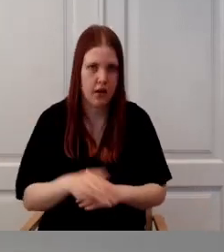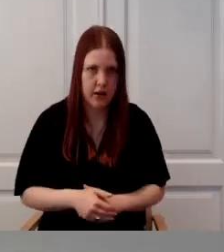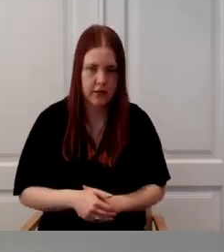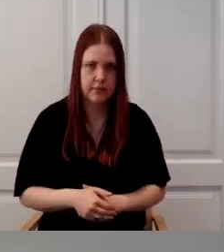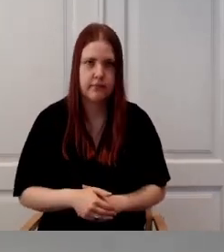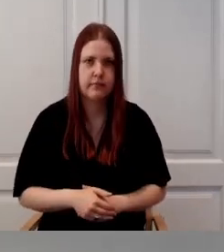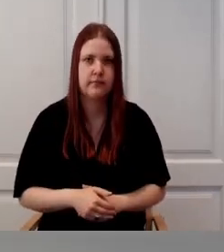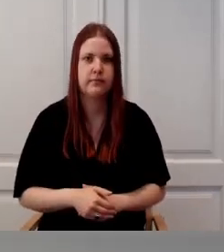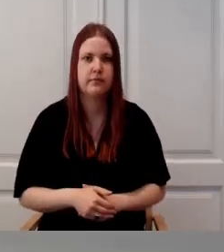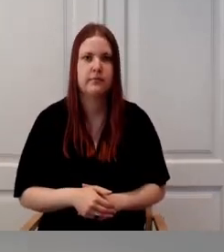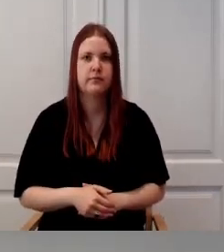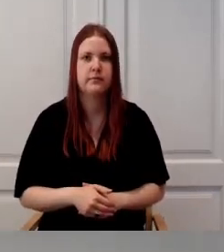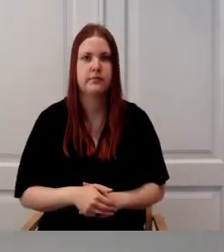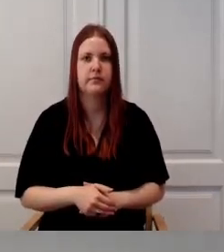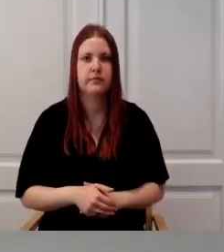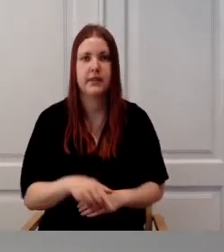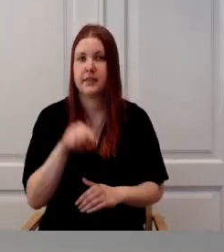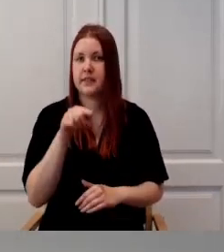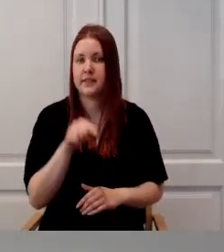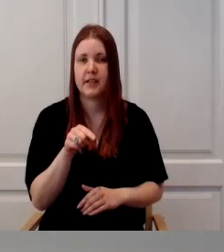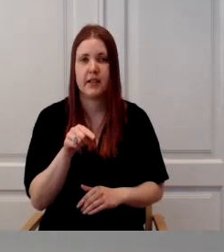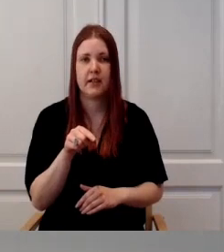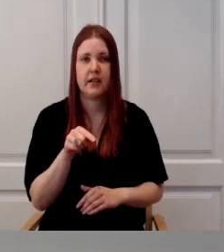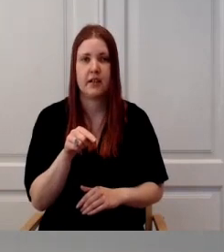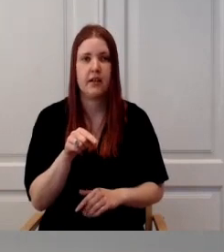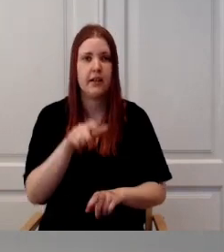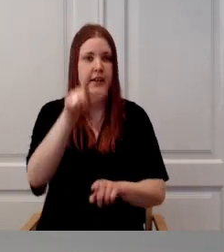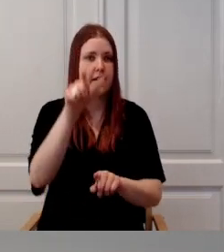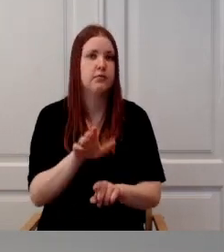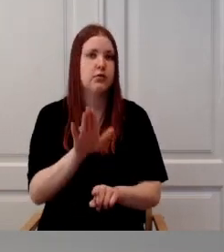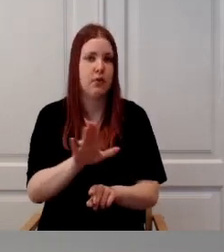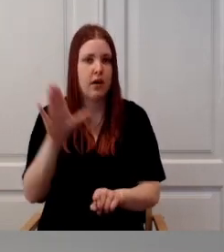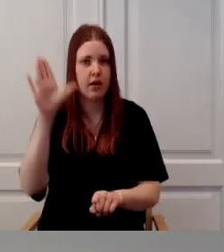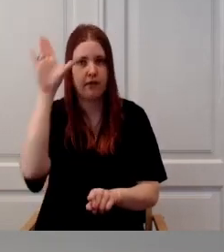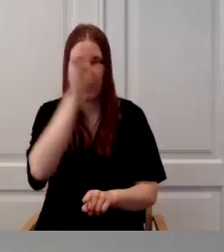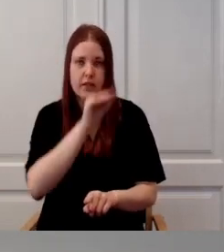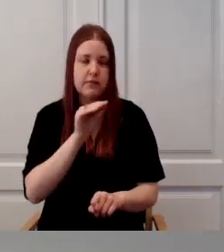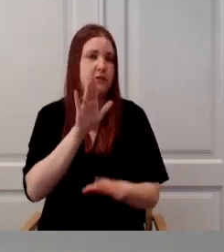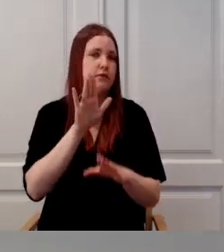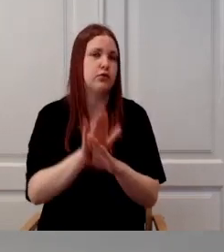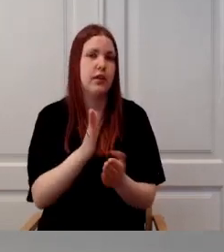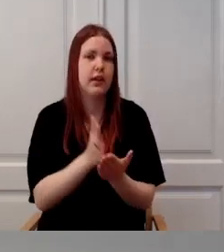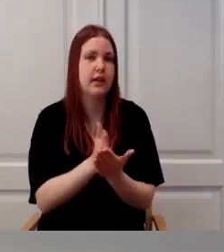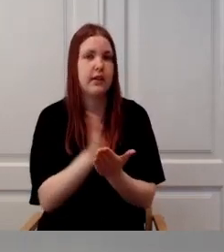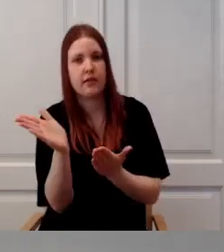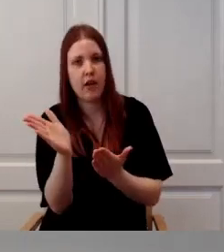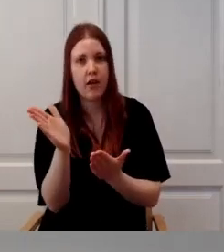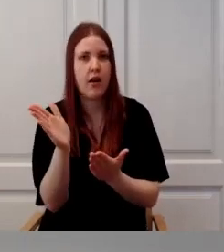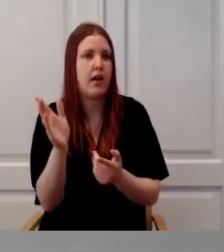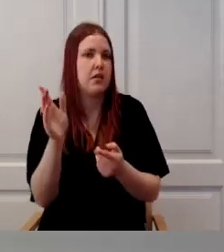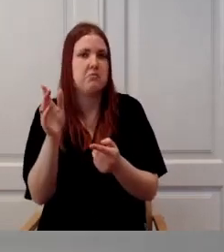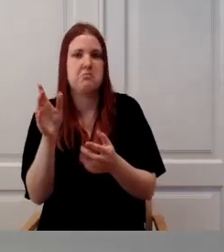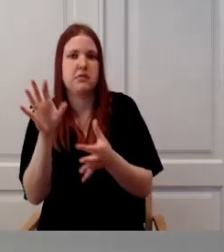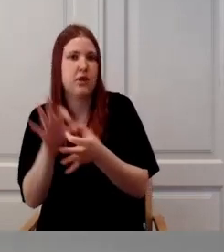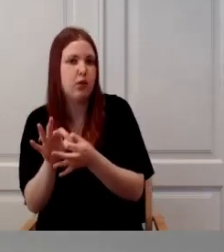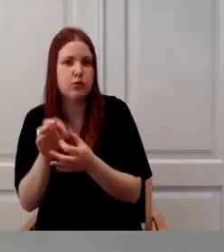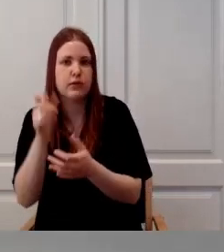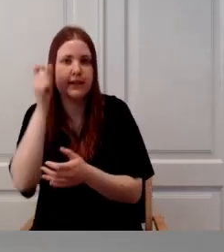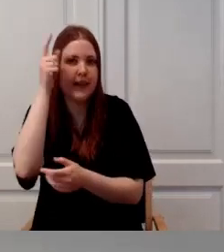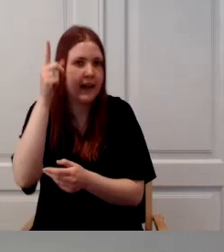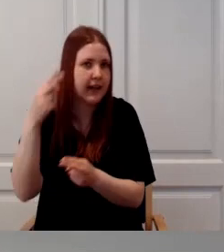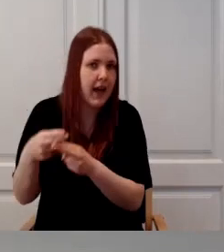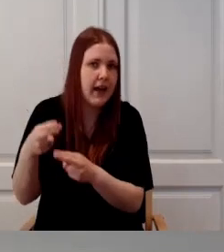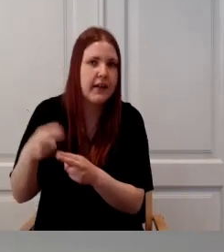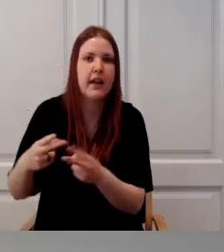lisaks sellel, et seda saab teha ainult ekspert arst, kas vaimse funksiooni kõrvale kalle on pigem intelekti häire või pigem